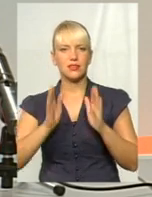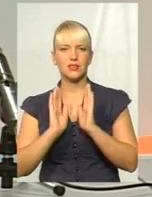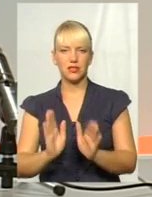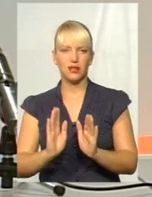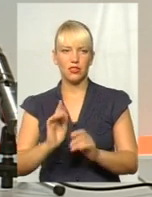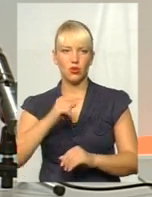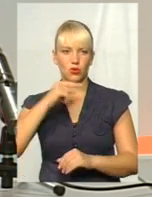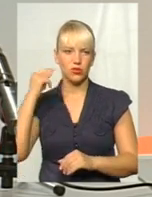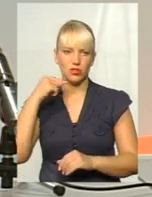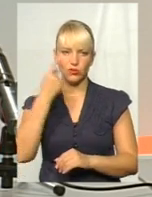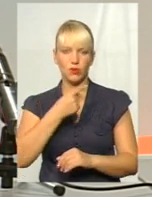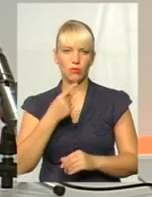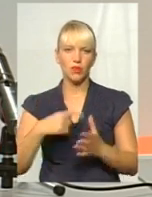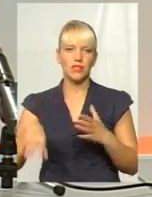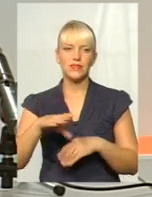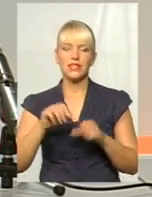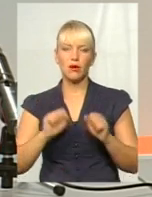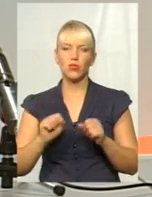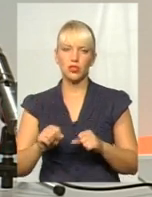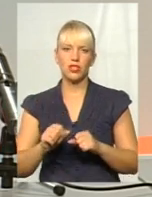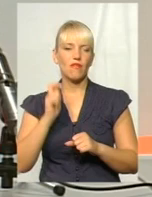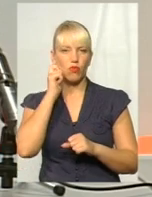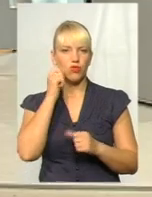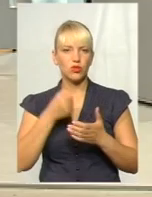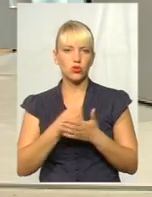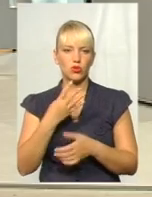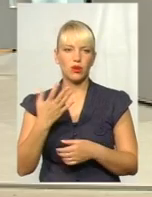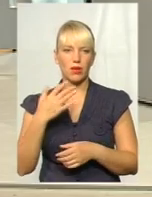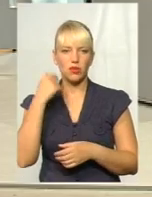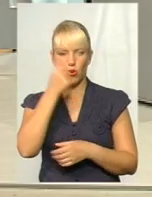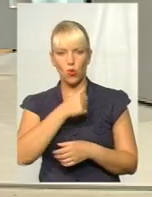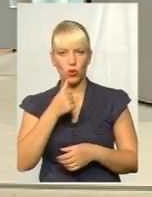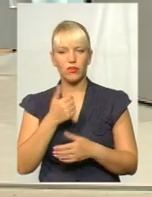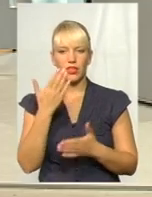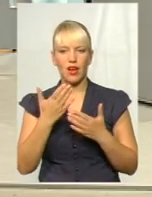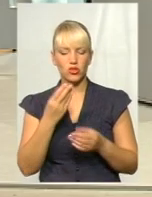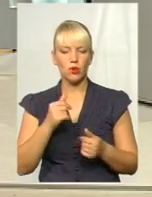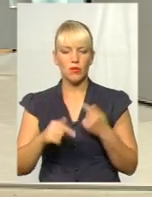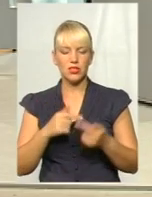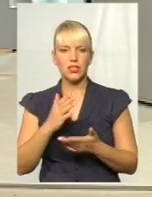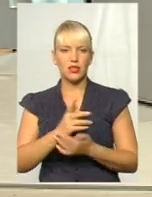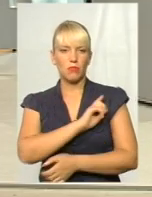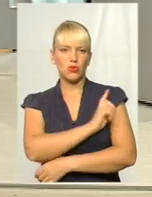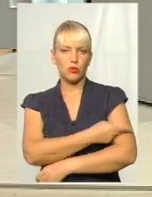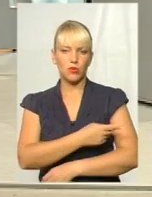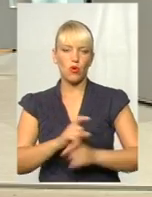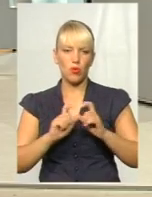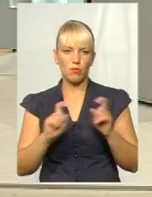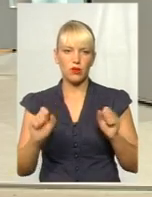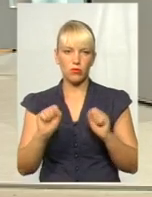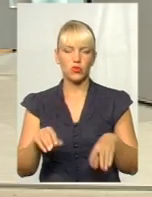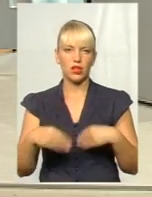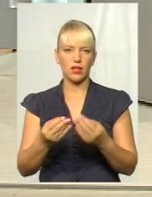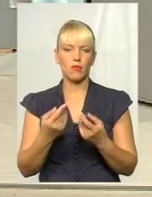російської мови. Тобто все можливо, вік до 45 років, але якщо менеджер є великою потужною компанією, можуть надати